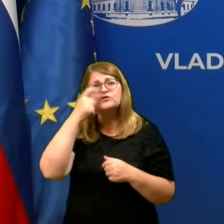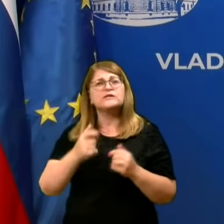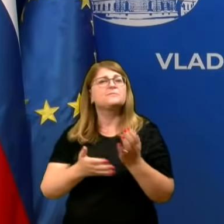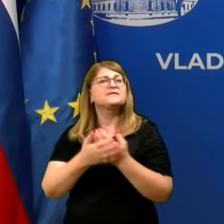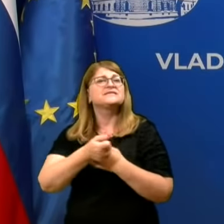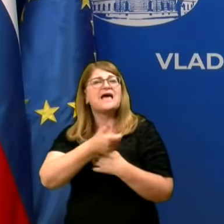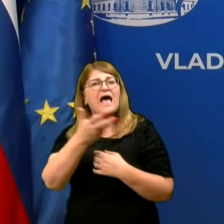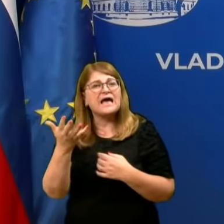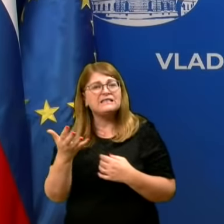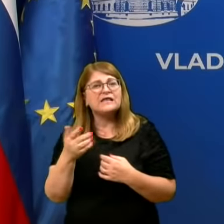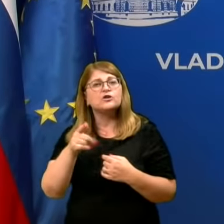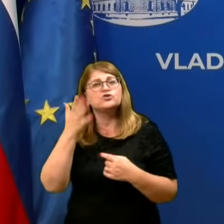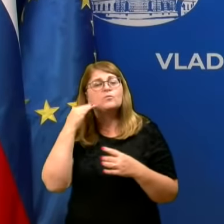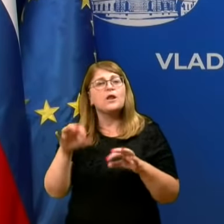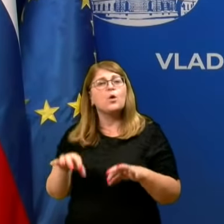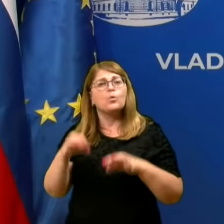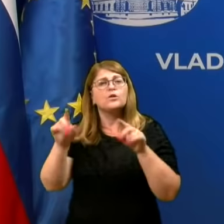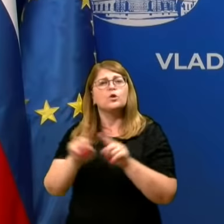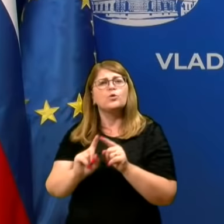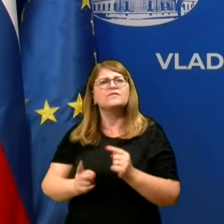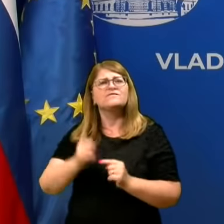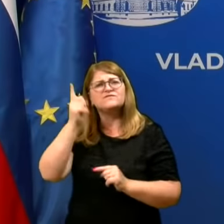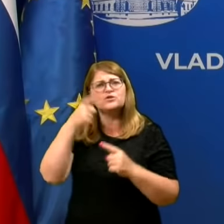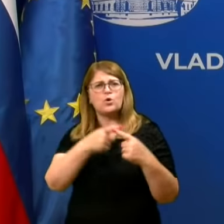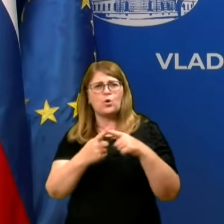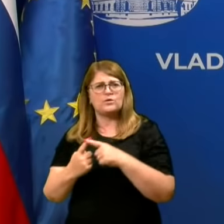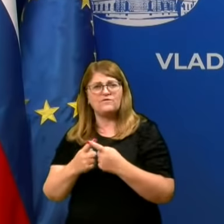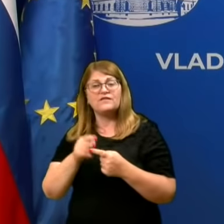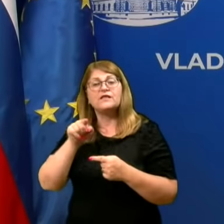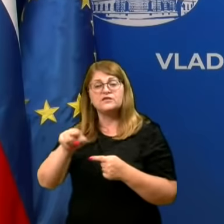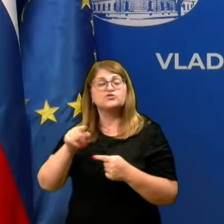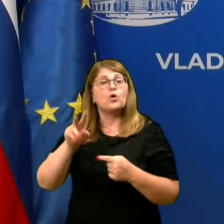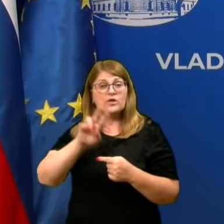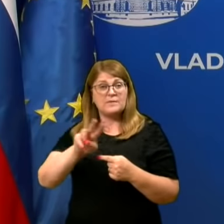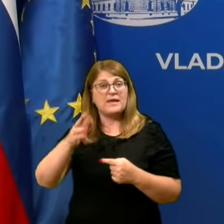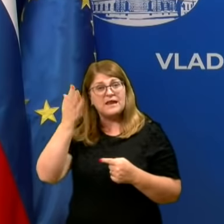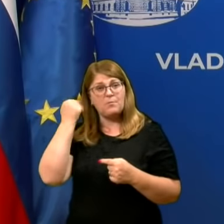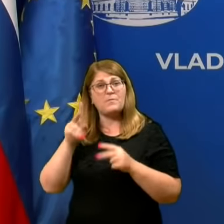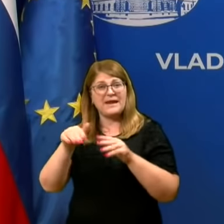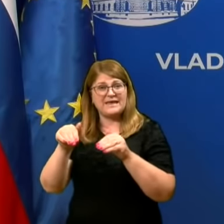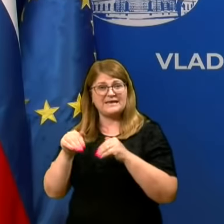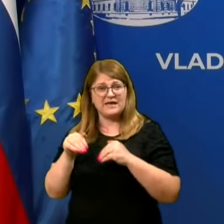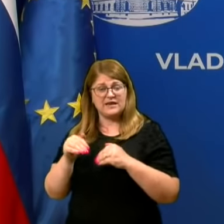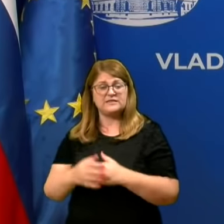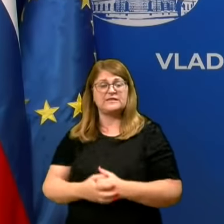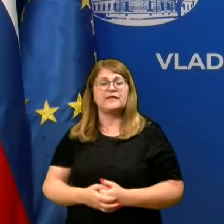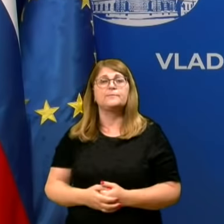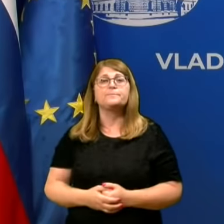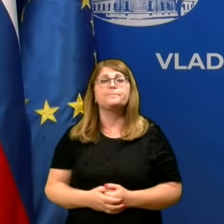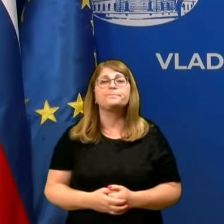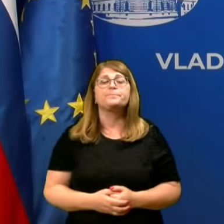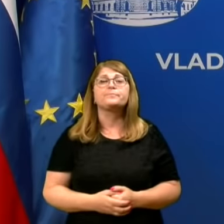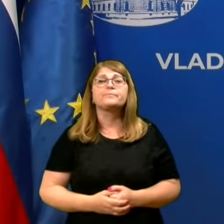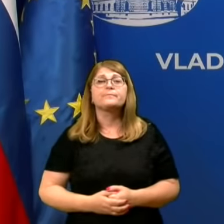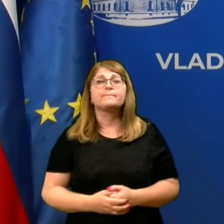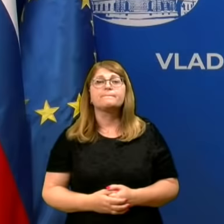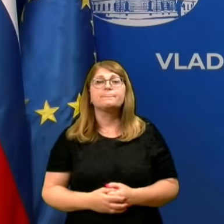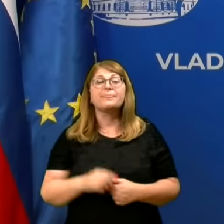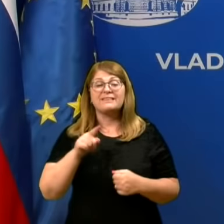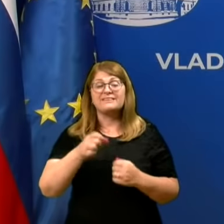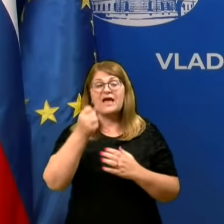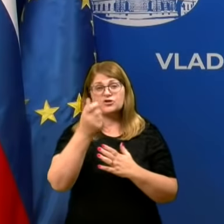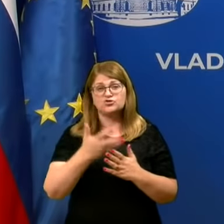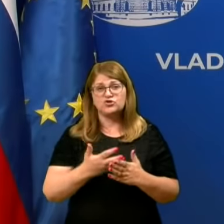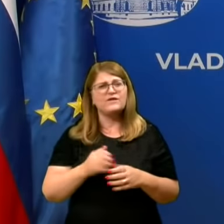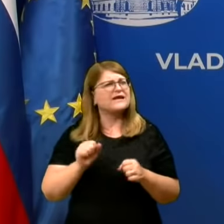kateri so bili identificirani kot visoko tvegani, so imeli karanteno, opredeljeno stranje epidemiologov, so zbolele. Ta številka